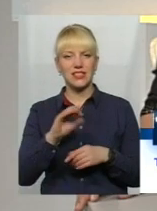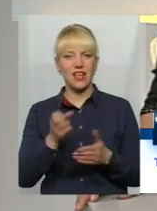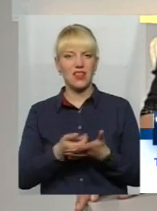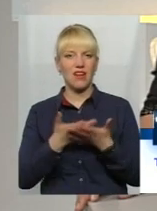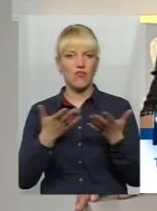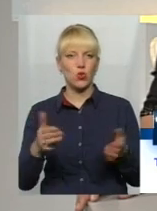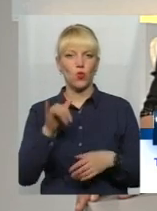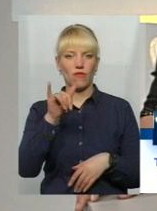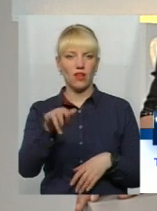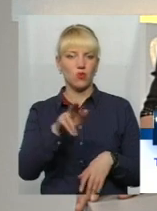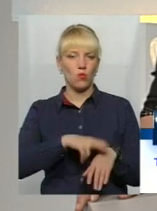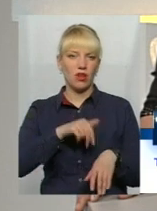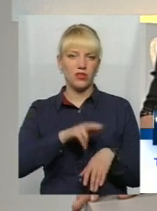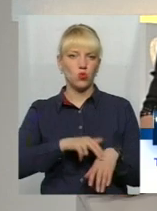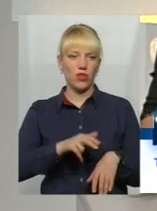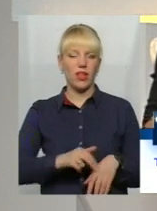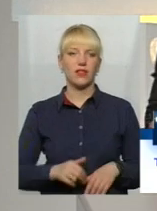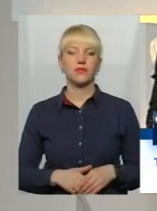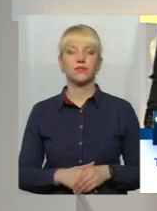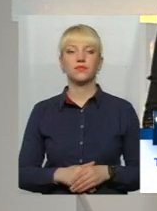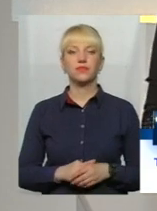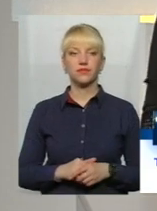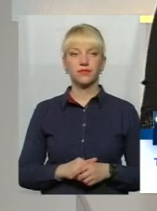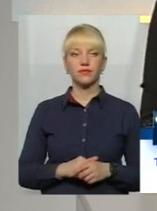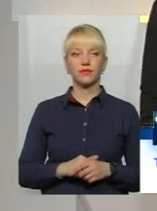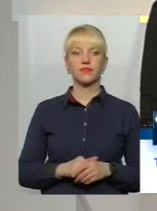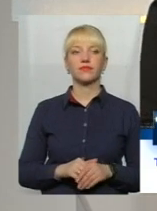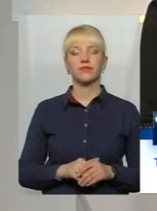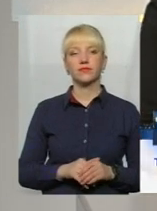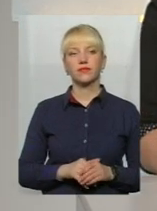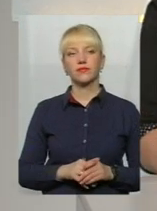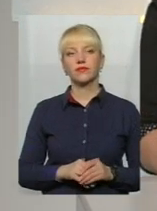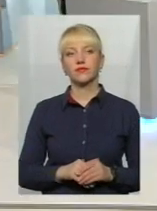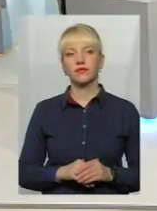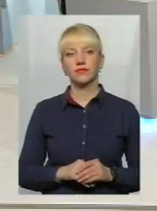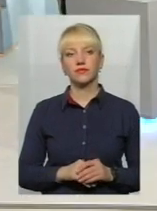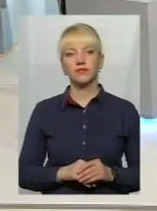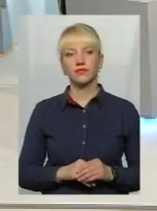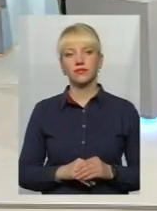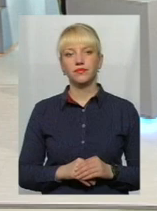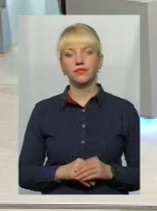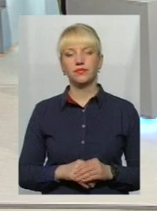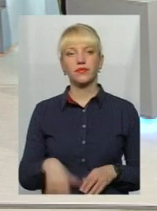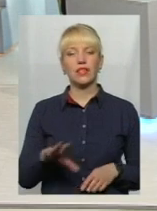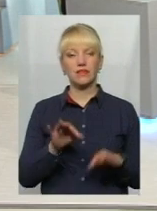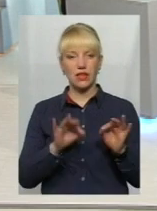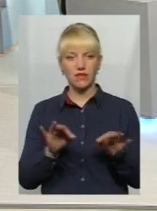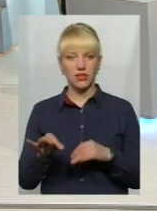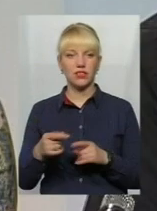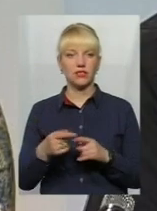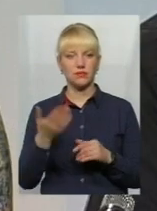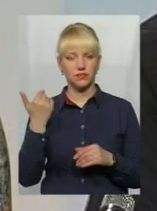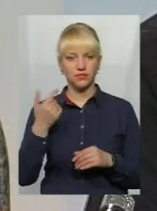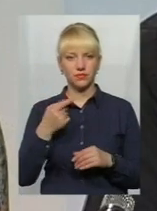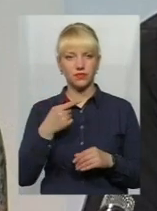вас, міліціонерів. Добре, ми зрозуміли ваше питання. Пане Ігор, дуже прошу сьогодні... Все вірно, поправді глядач також задавав таке